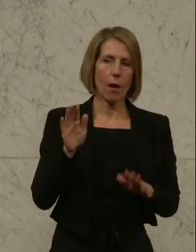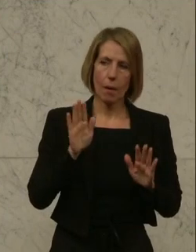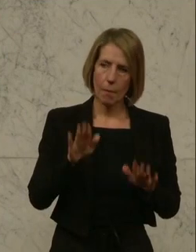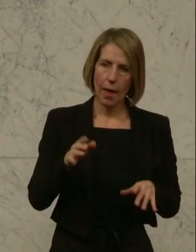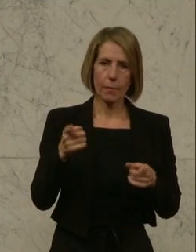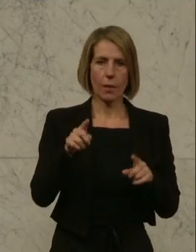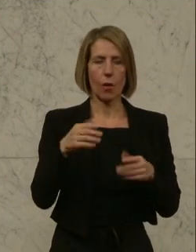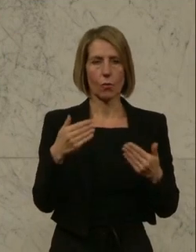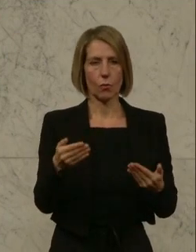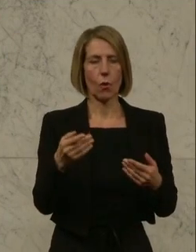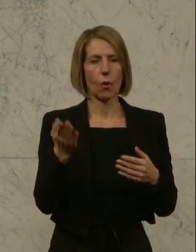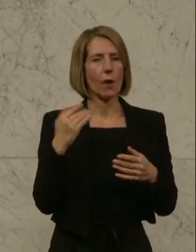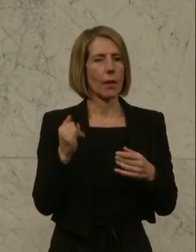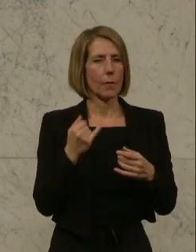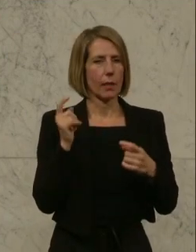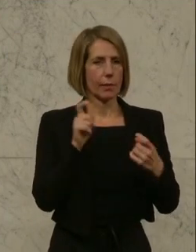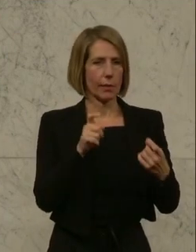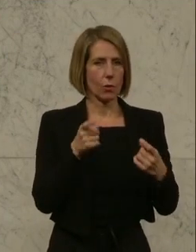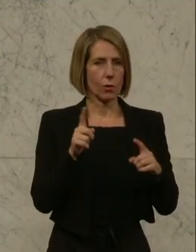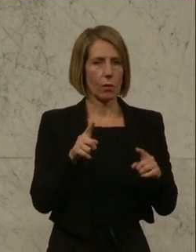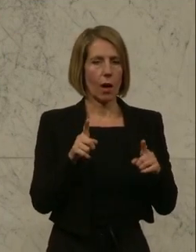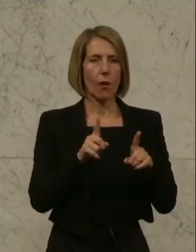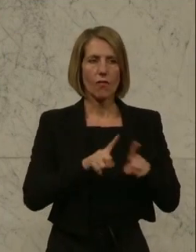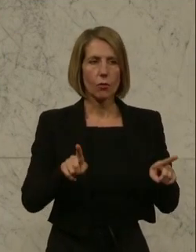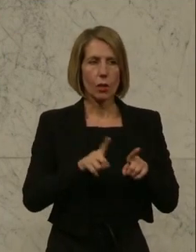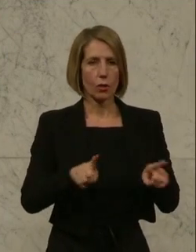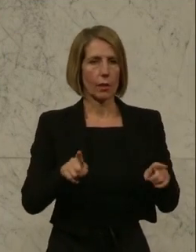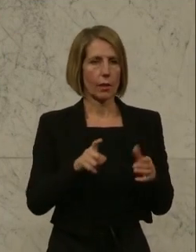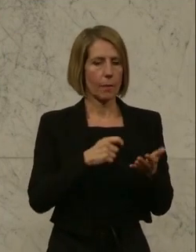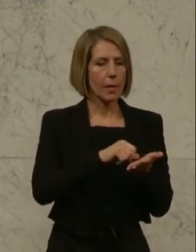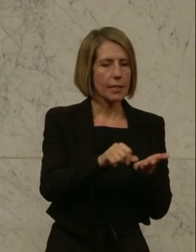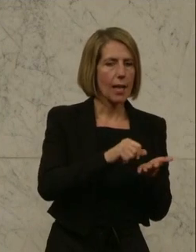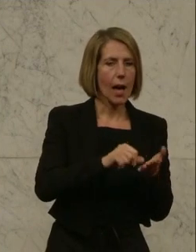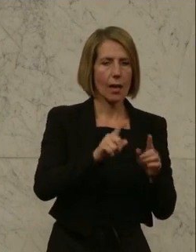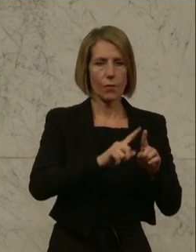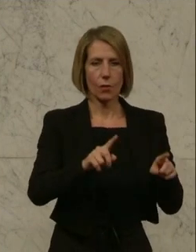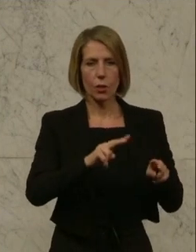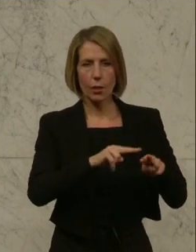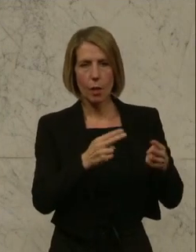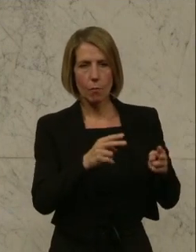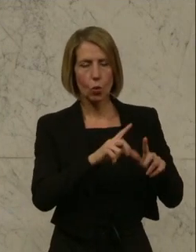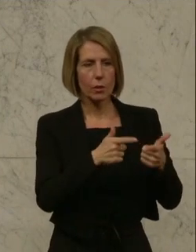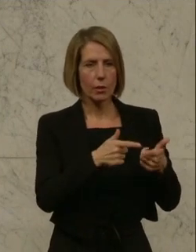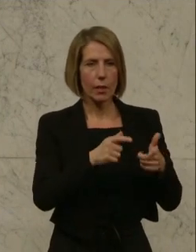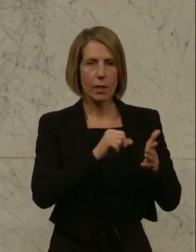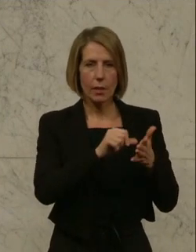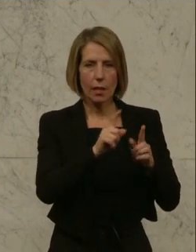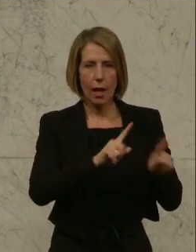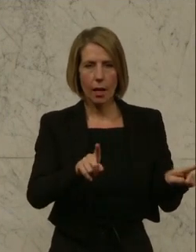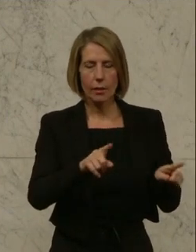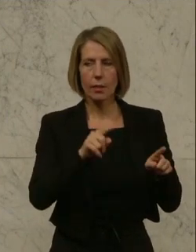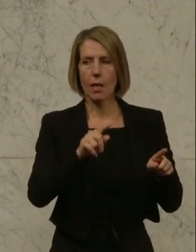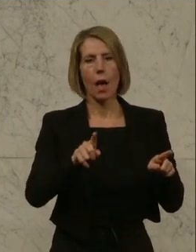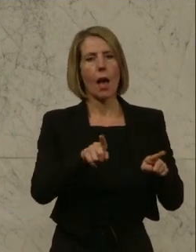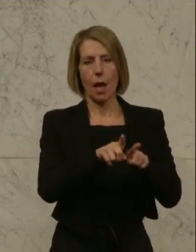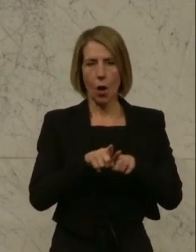Es war auch immer wieder die Diskussion, dass die unterschiedlich bezahlt werden in den verschiedenen Bundesländern. Auch das soll jetzt angeglichen werden. Auch das ist